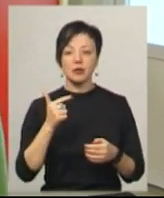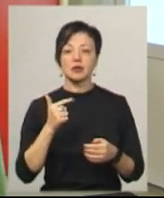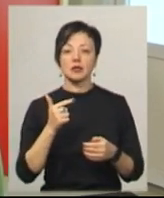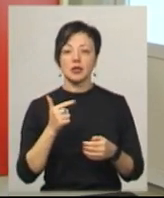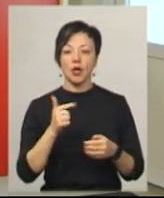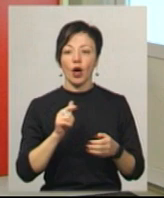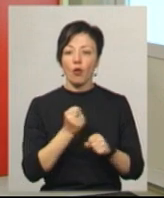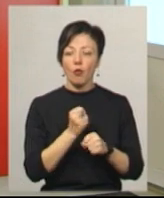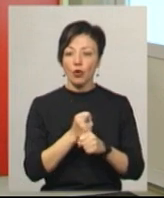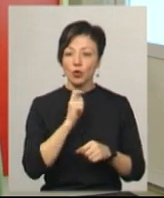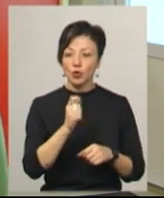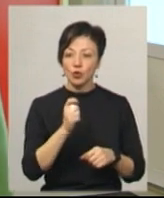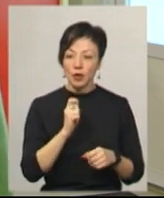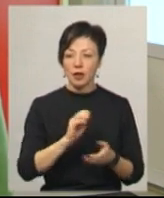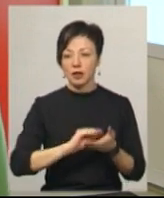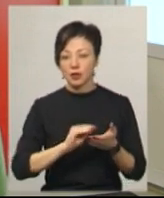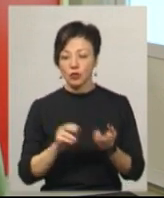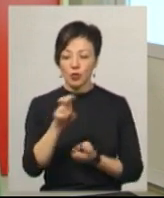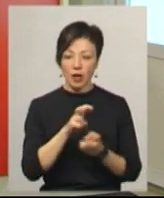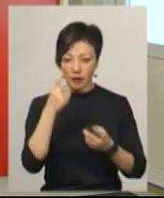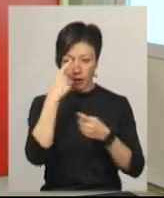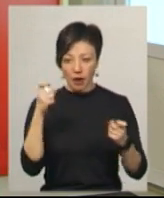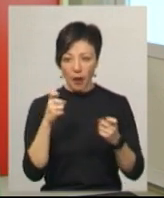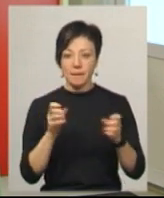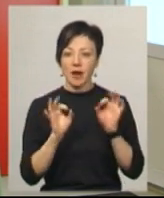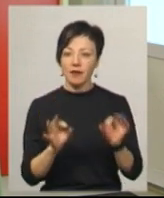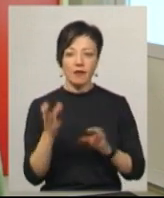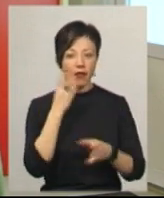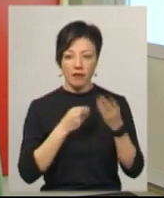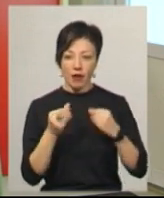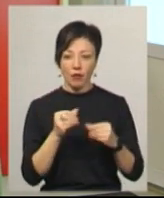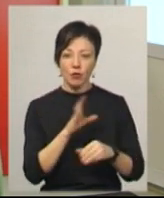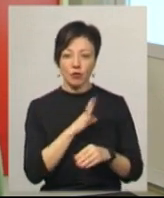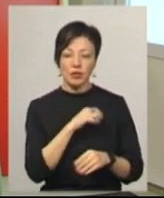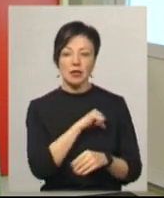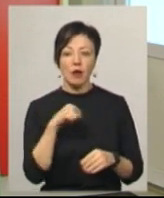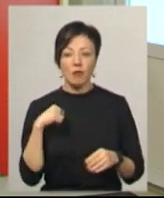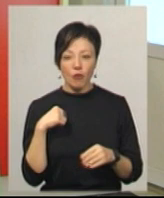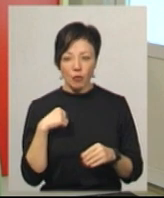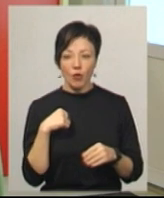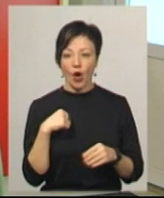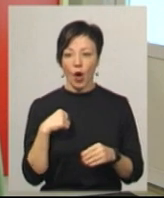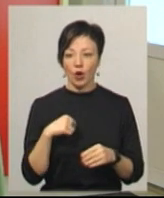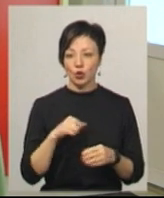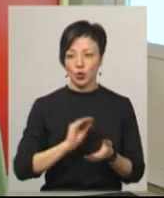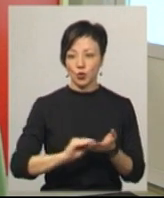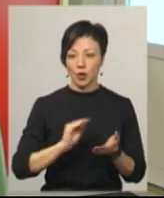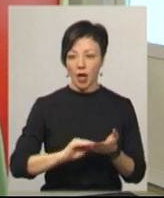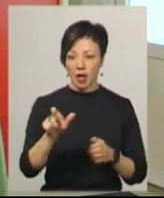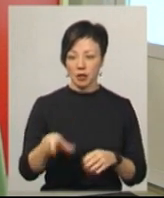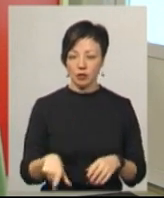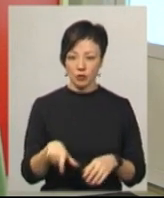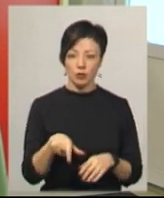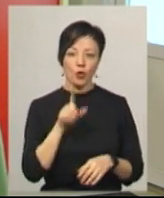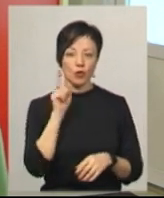шукати ту інформацію, яка є правдивою, а не фейковою, і побути самому журналістом молодій людині дуже